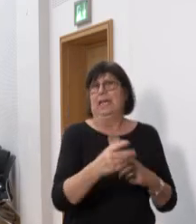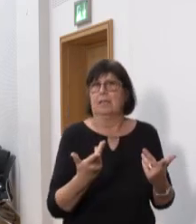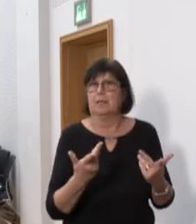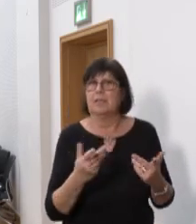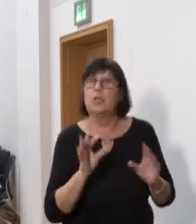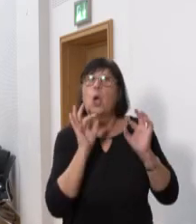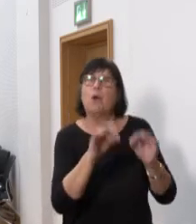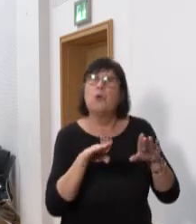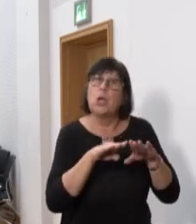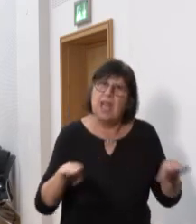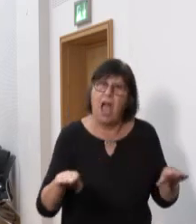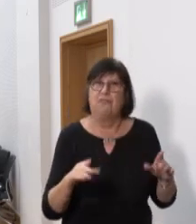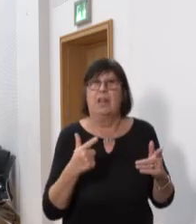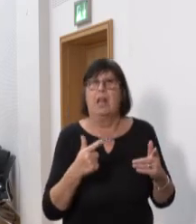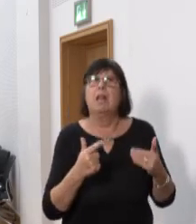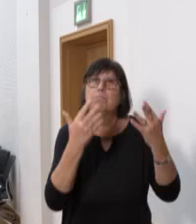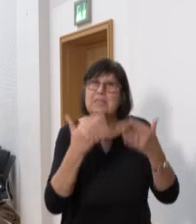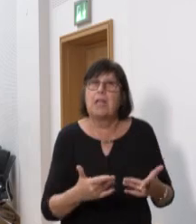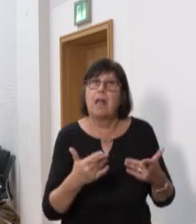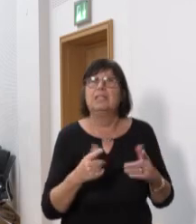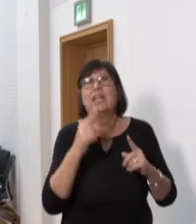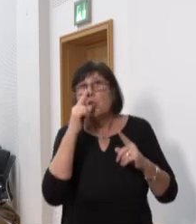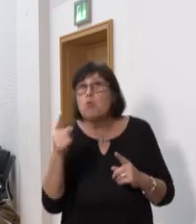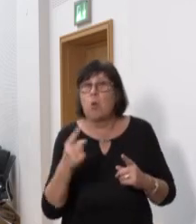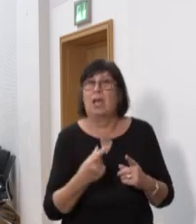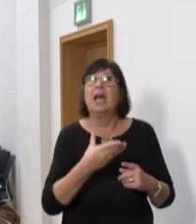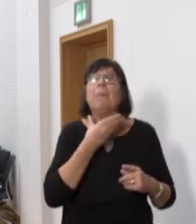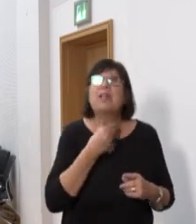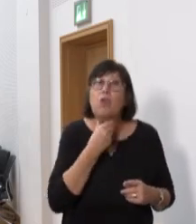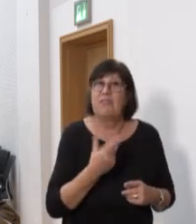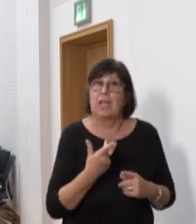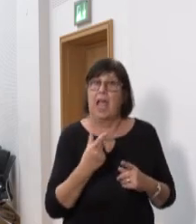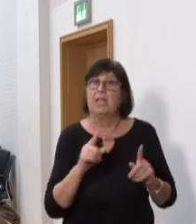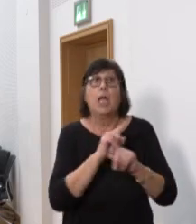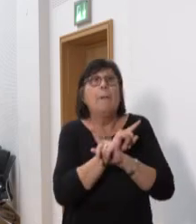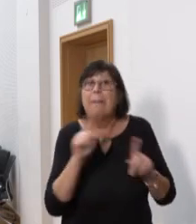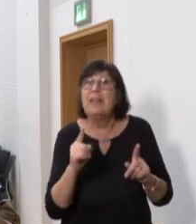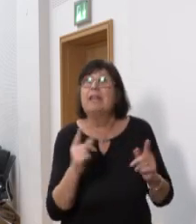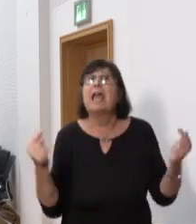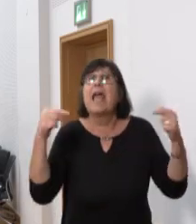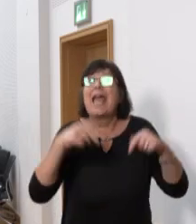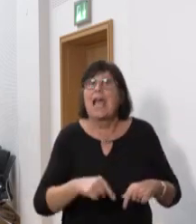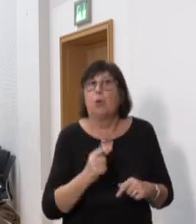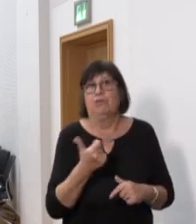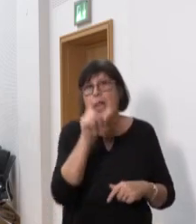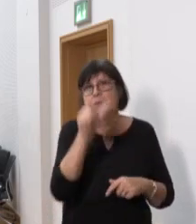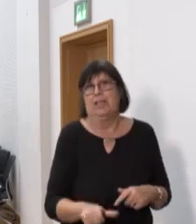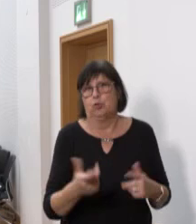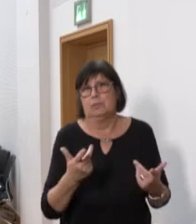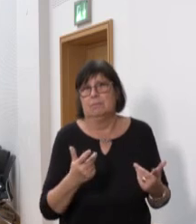Für die Tafel zählt ausschließlich die Bedürftigkeit und nicht die Herkunft eines Menschen.